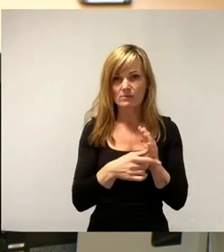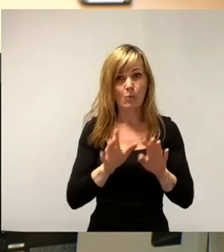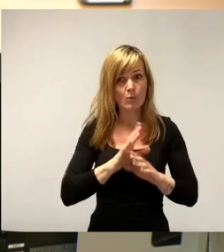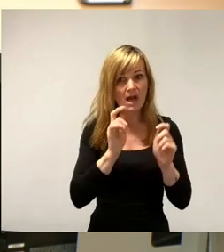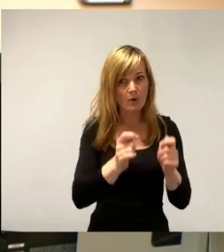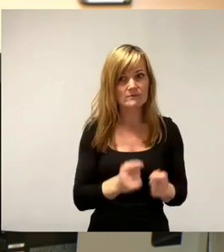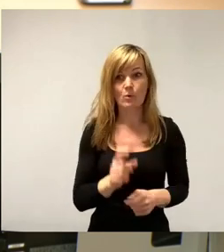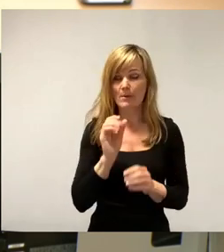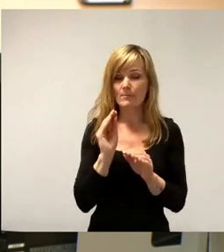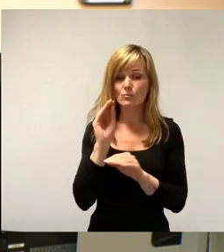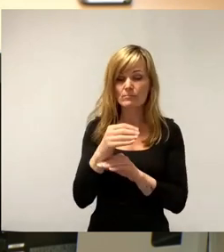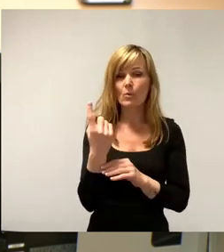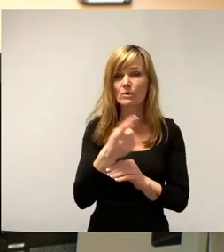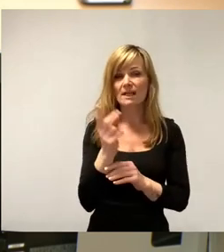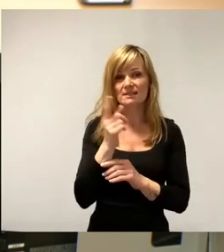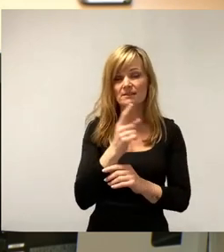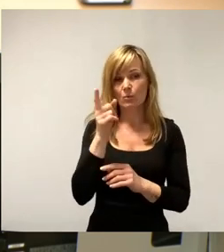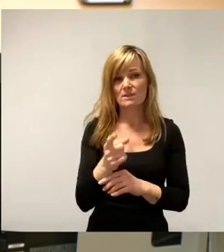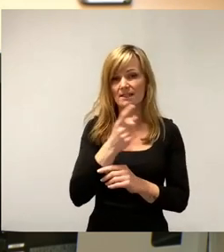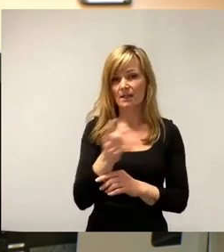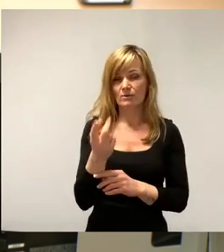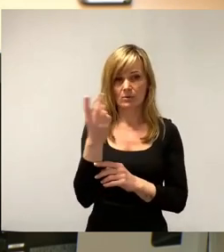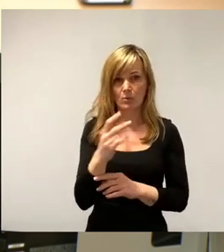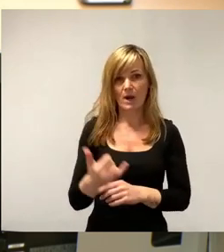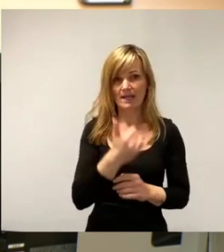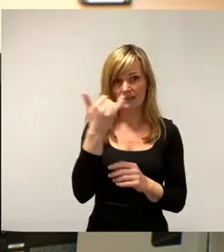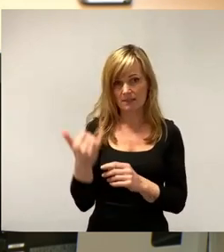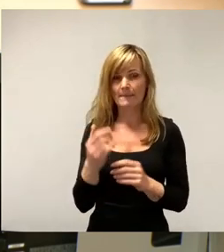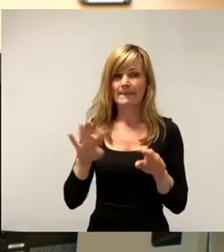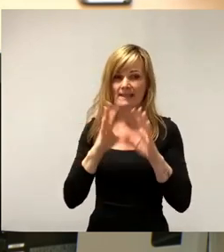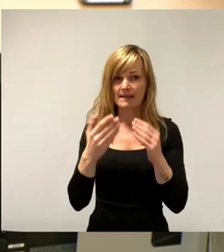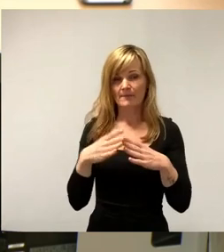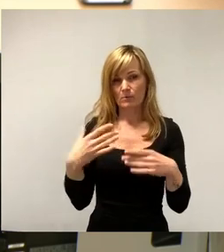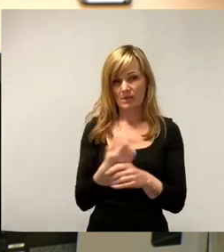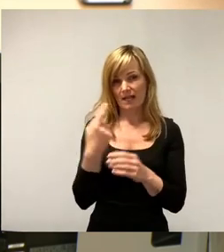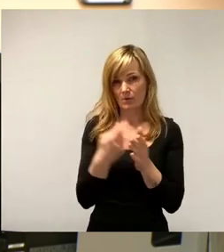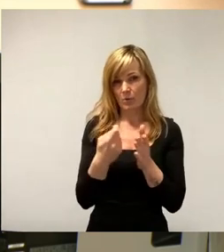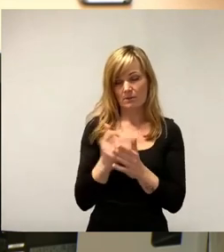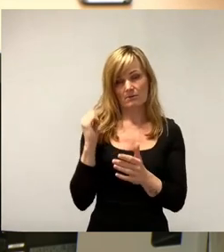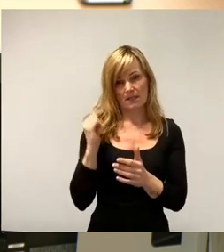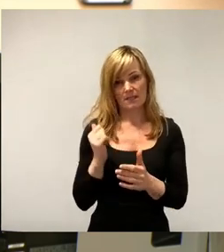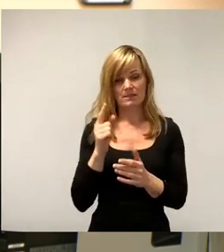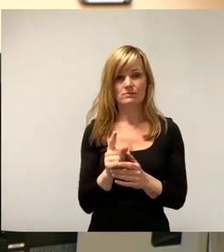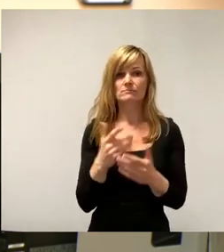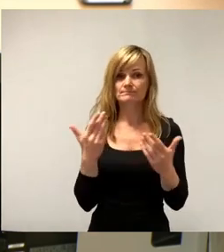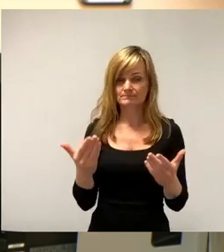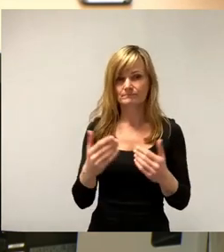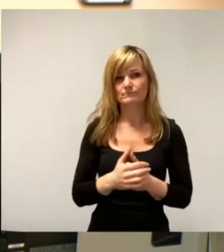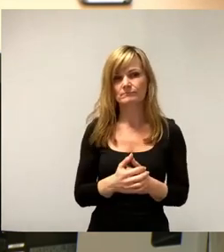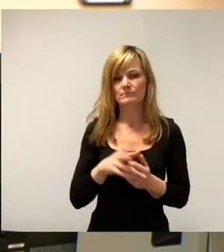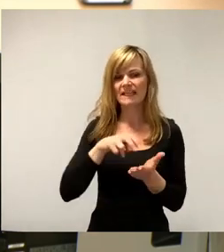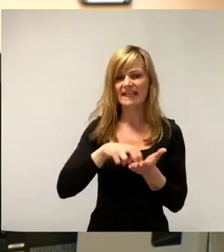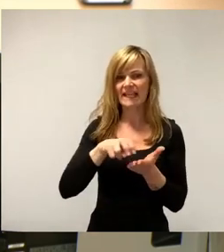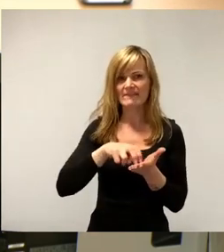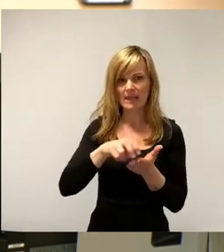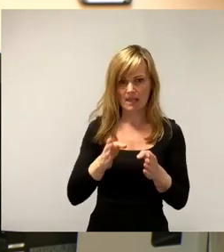Euro pro Jahr Kosten zulasten des Gesamthaushaltes und auf der Gegenseite an der Gehweg-Instandsetzung zum Beispiel